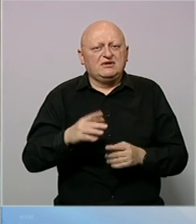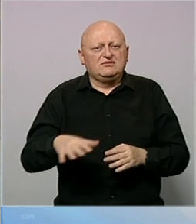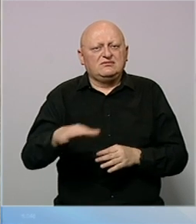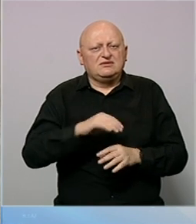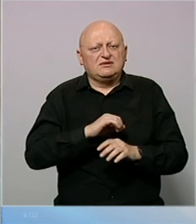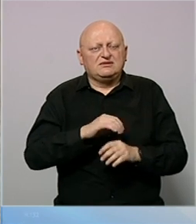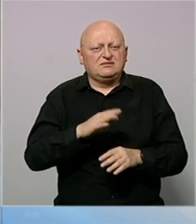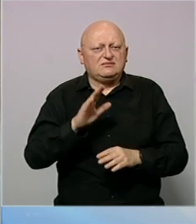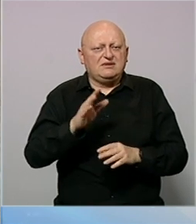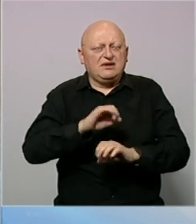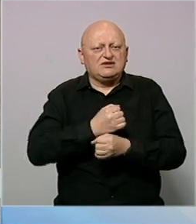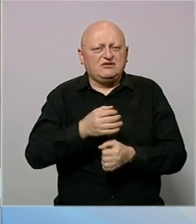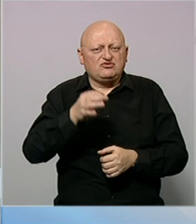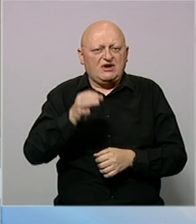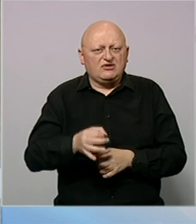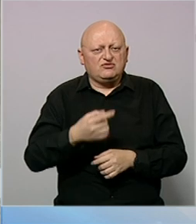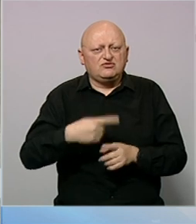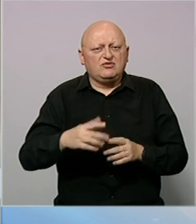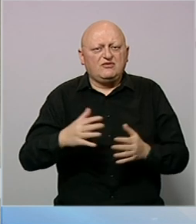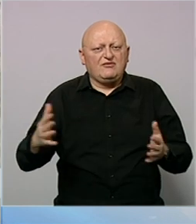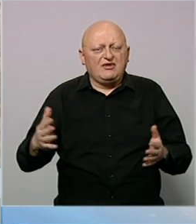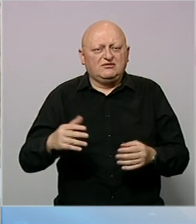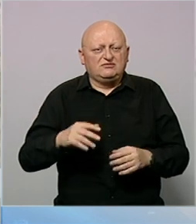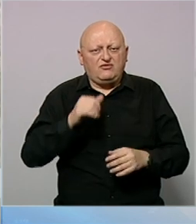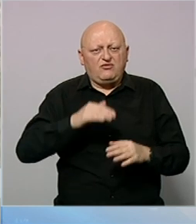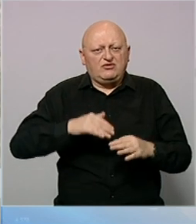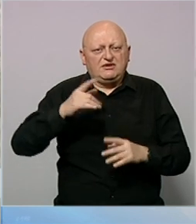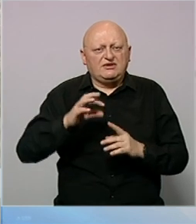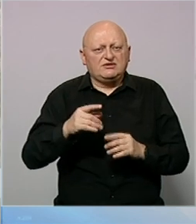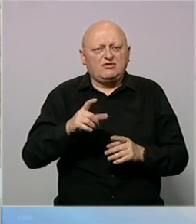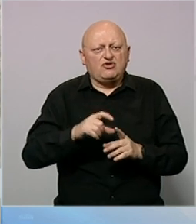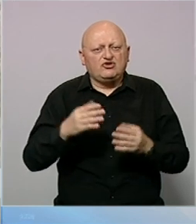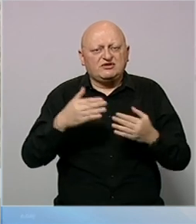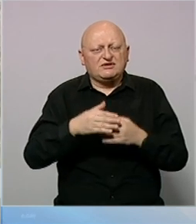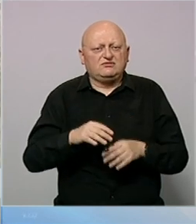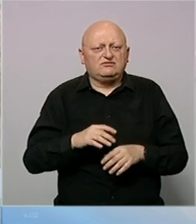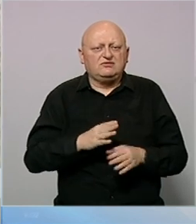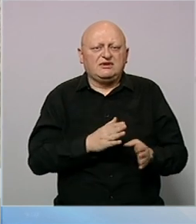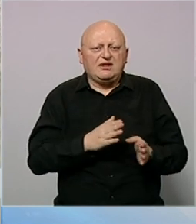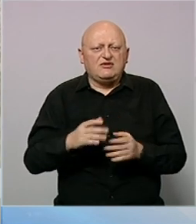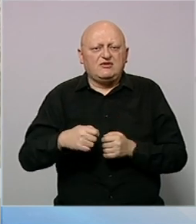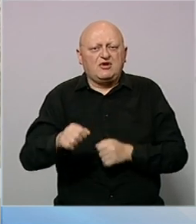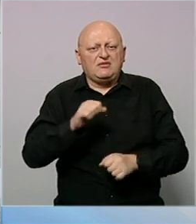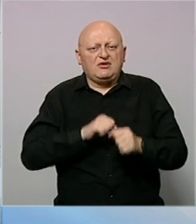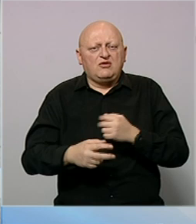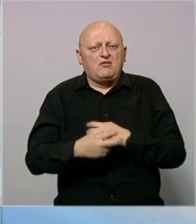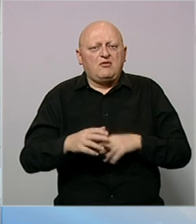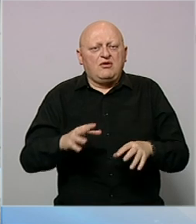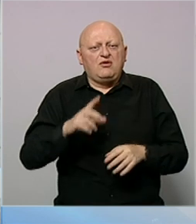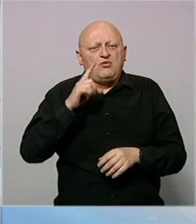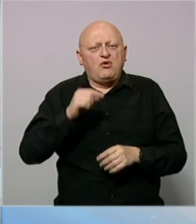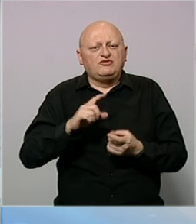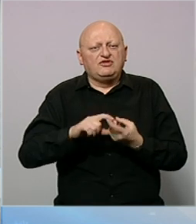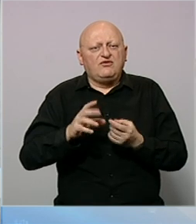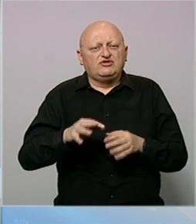Na području zapadnohercegovačkog kantona zbog povećanog vodostaja rijeke Trebižat od noća se primjenjuju redovne mjere odbrane od poplava.